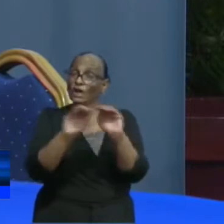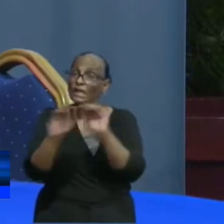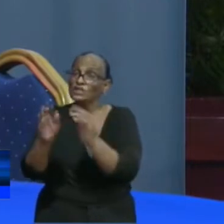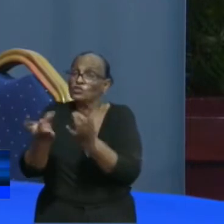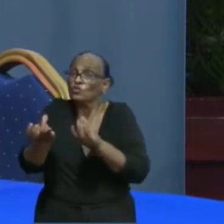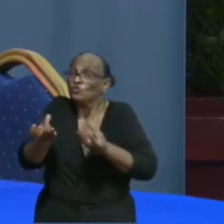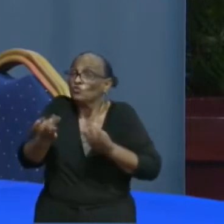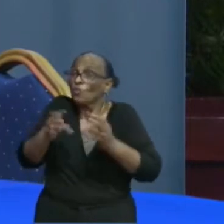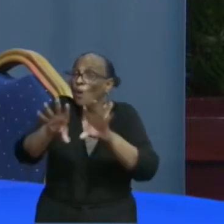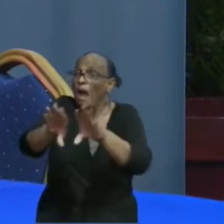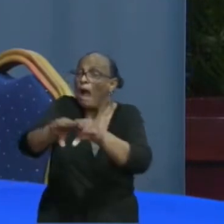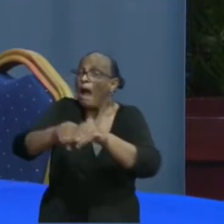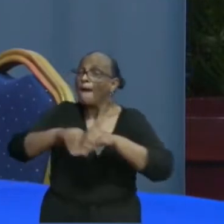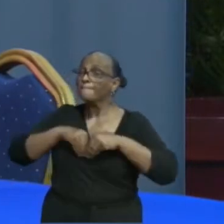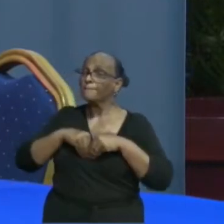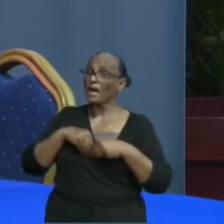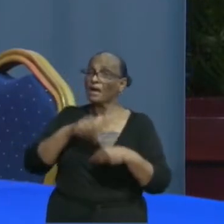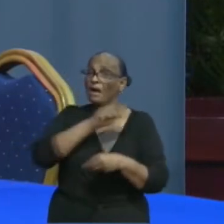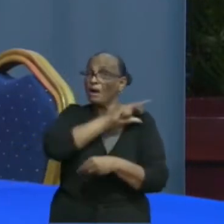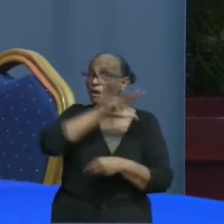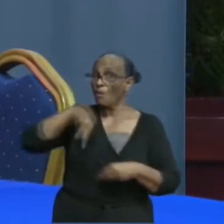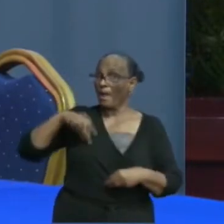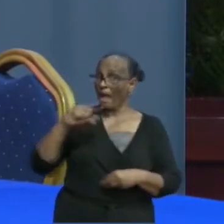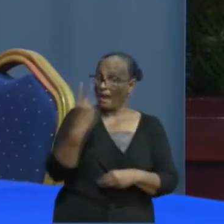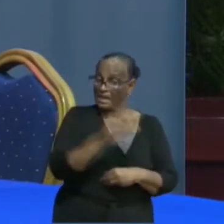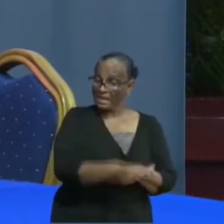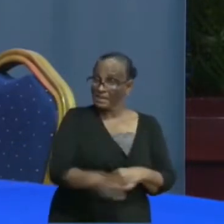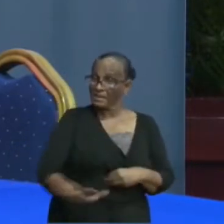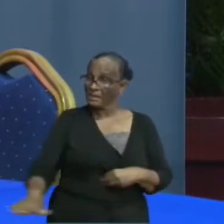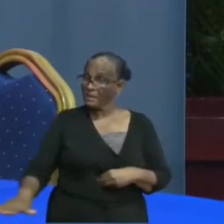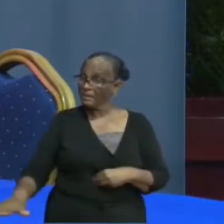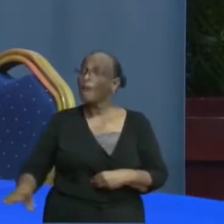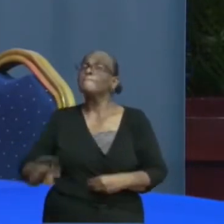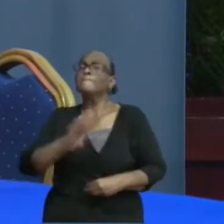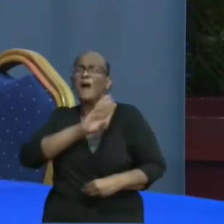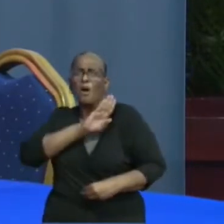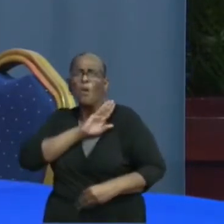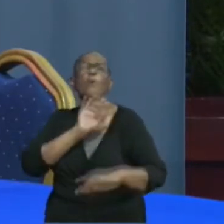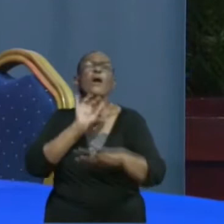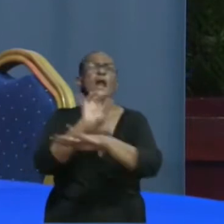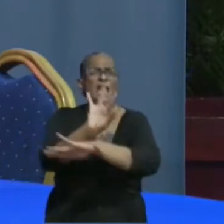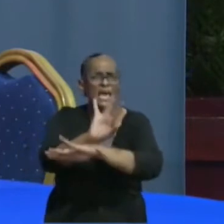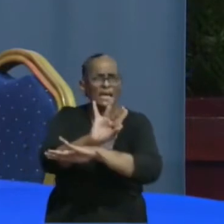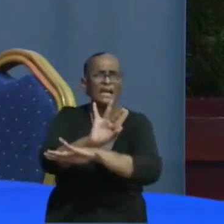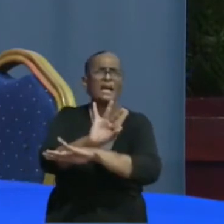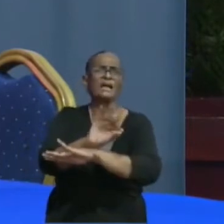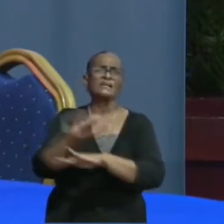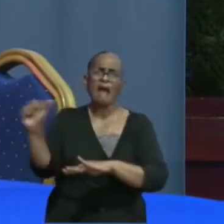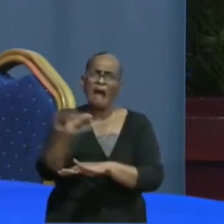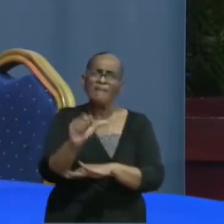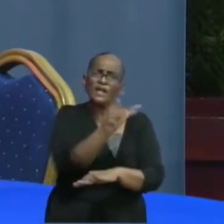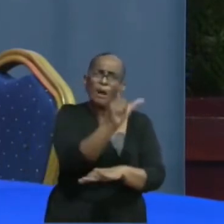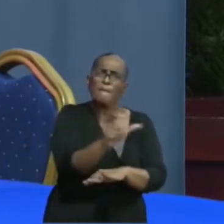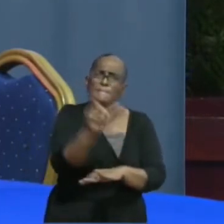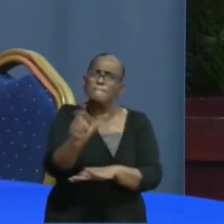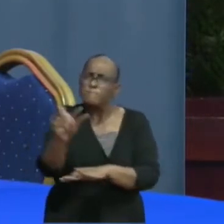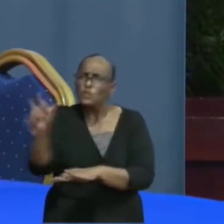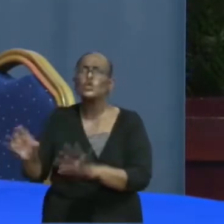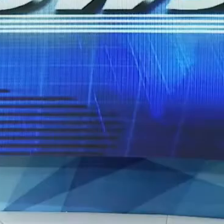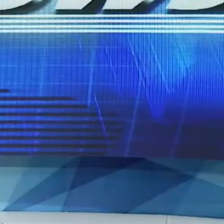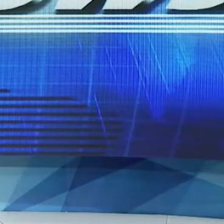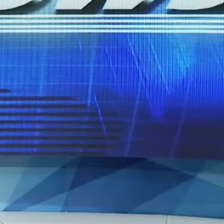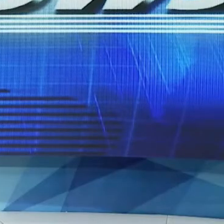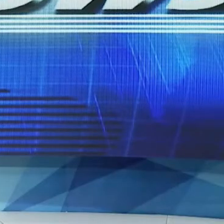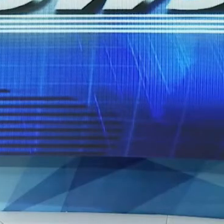ervoor te zorgen dat we niet alleen onze kinderen, maar ook de leerkrachten en alle andere personeel daaromheen veilig